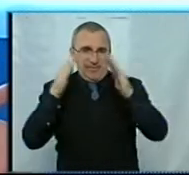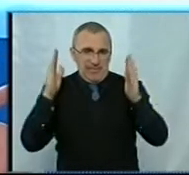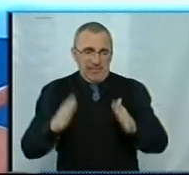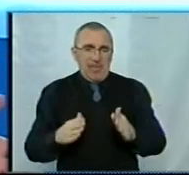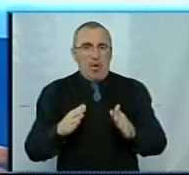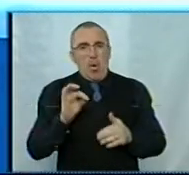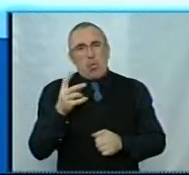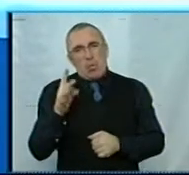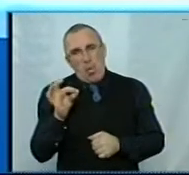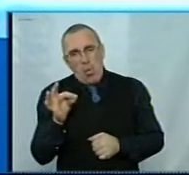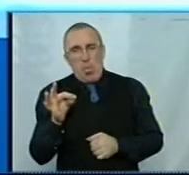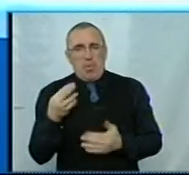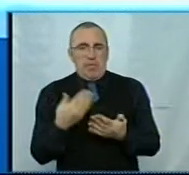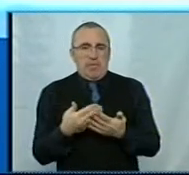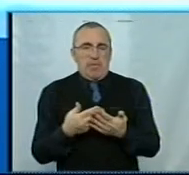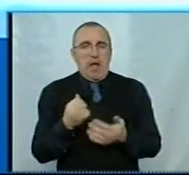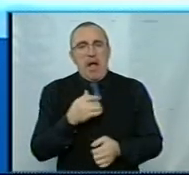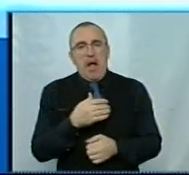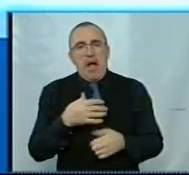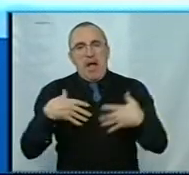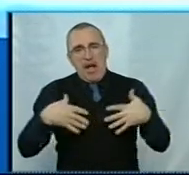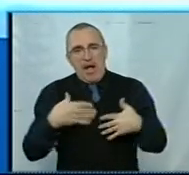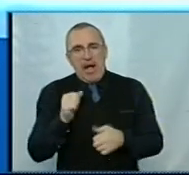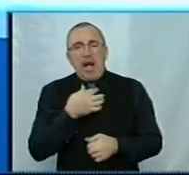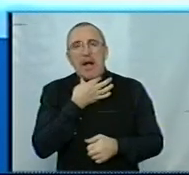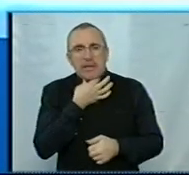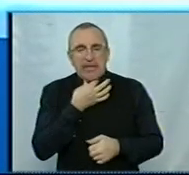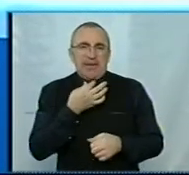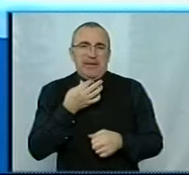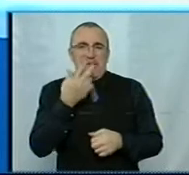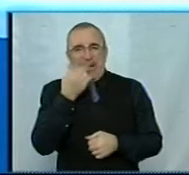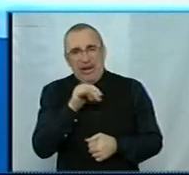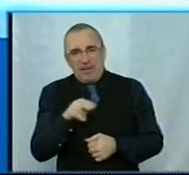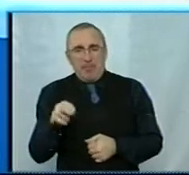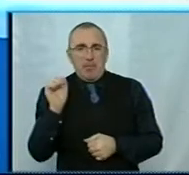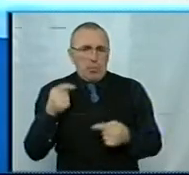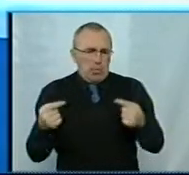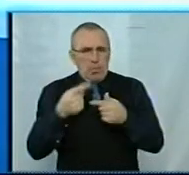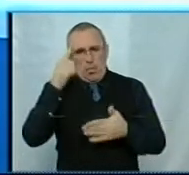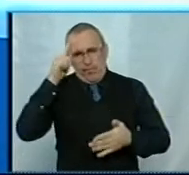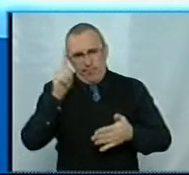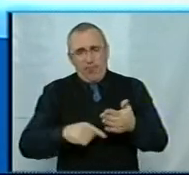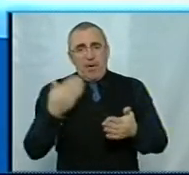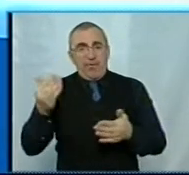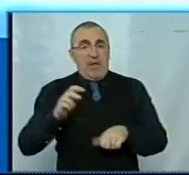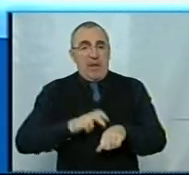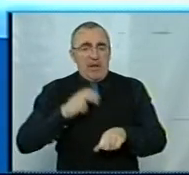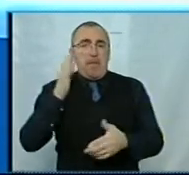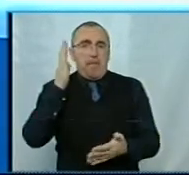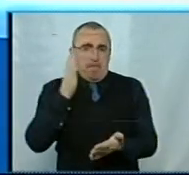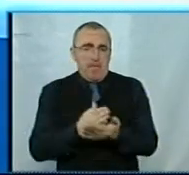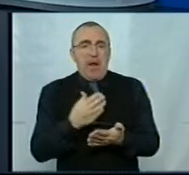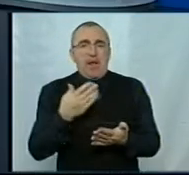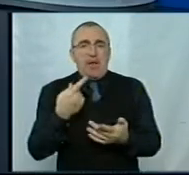онкологічний диспансер, ангіна, там, чи грип на дворі, іти і точно бути переконаним, що твій лікар вже має цей